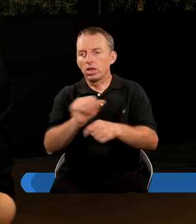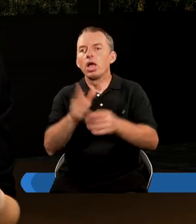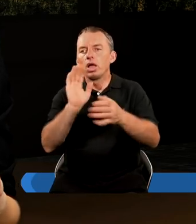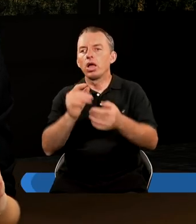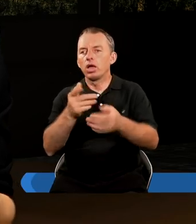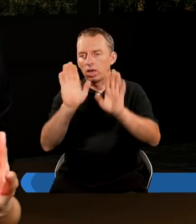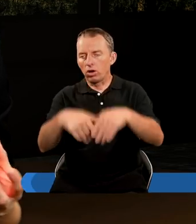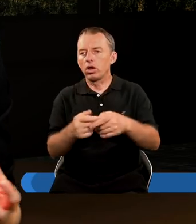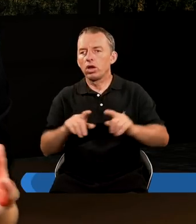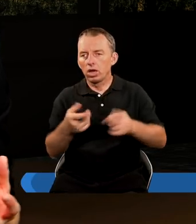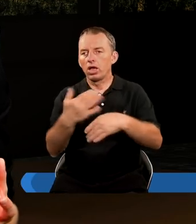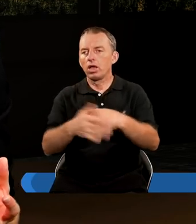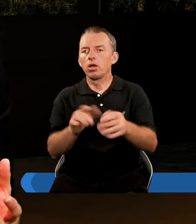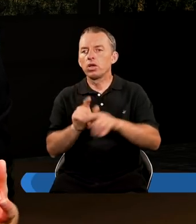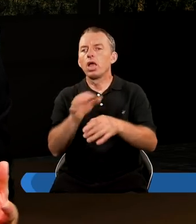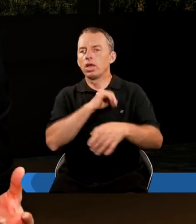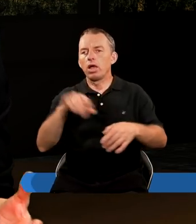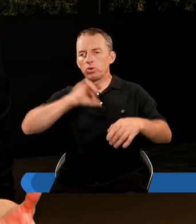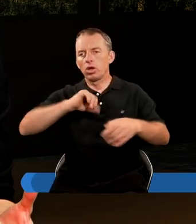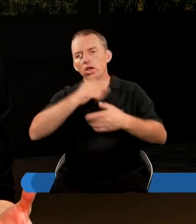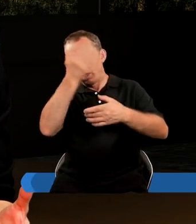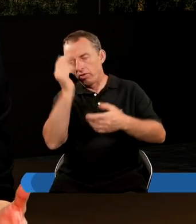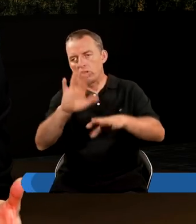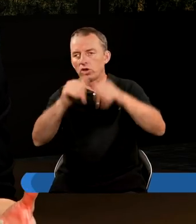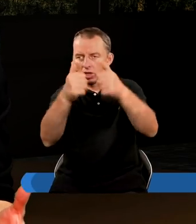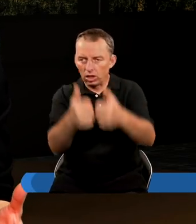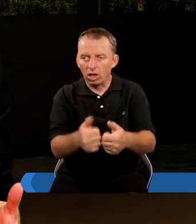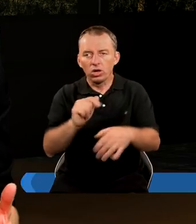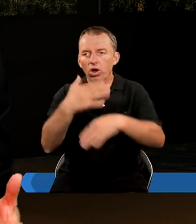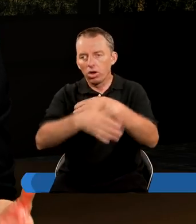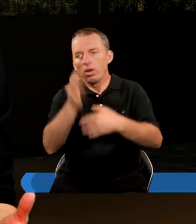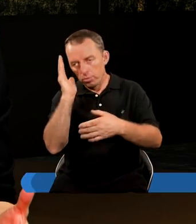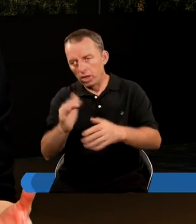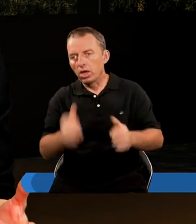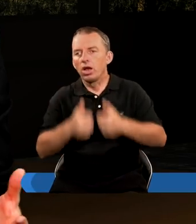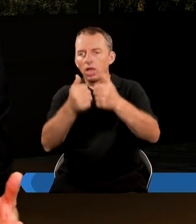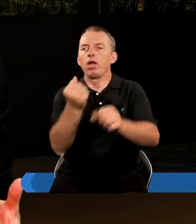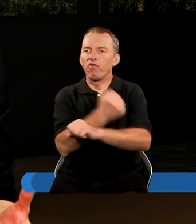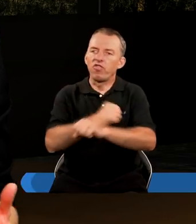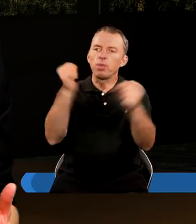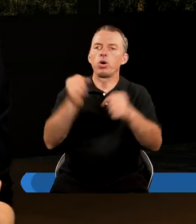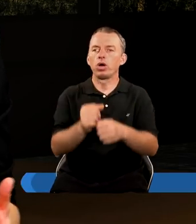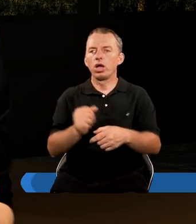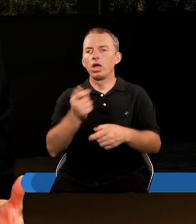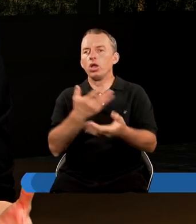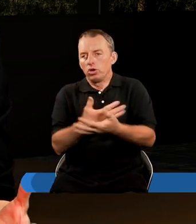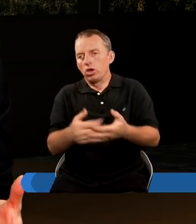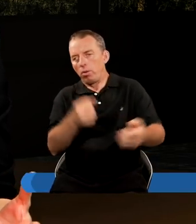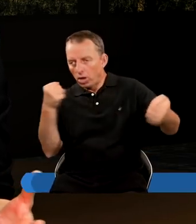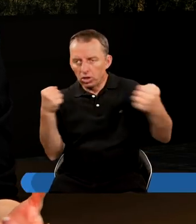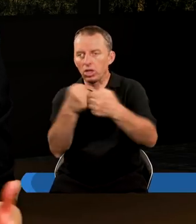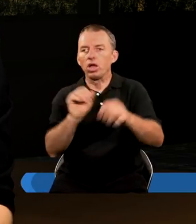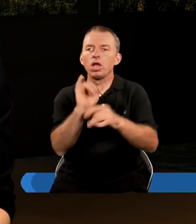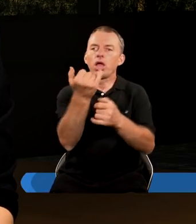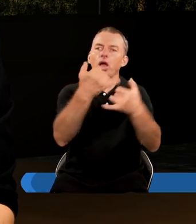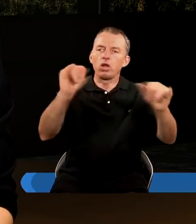Boga. Bo jeśli świat powstał tak sam z siebie, no to właściwie nie wiemy, kiedy to się skończy, czy się skończy, czy będzie następny wybuch, czy Ziemia się zderzy